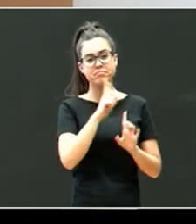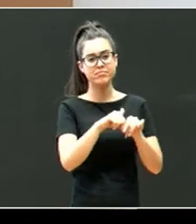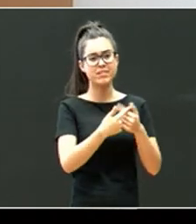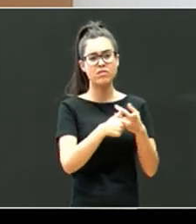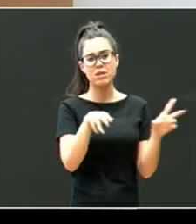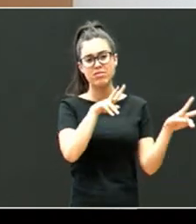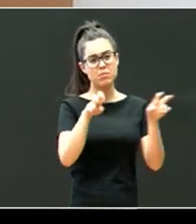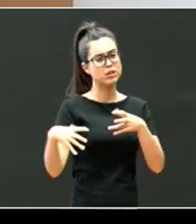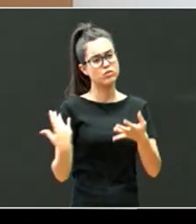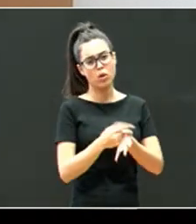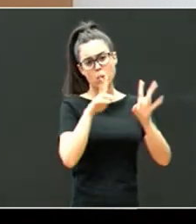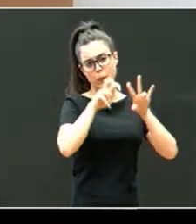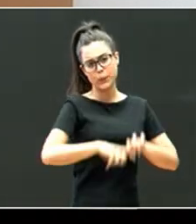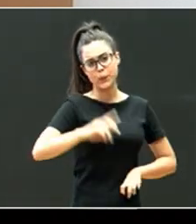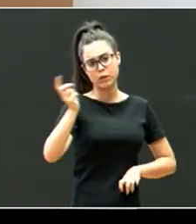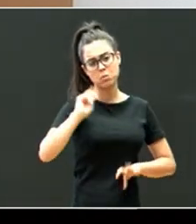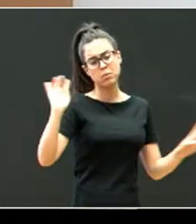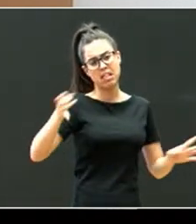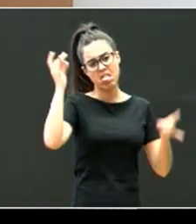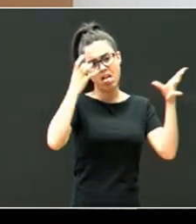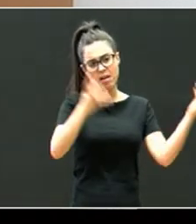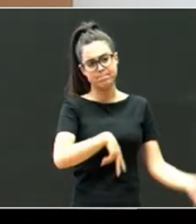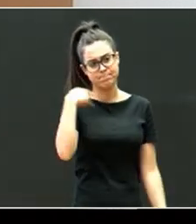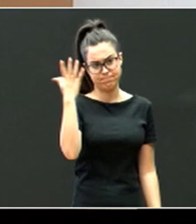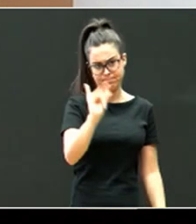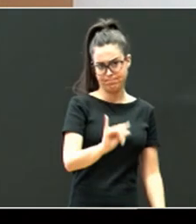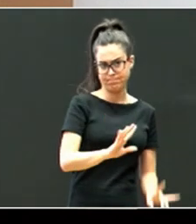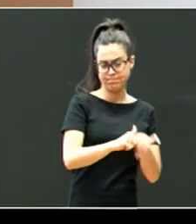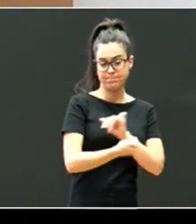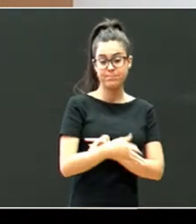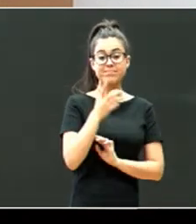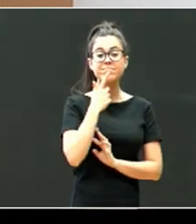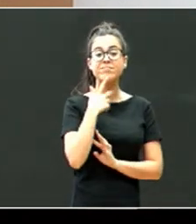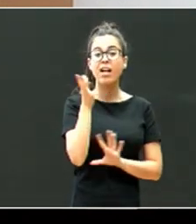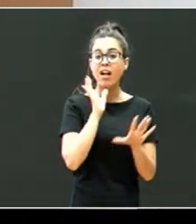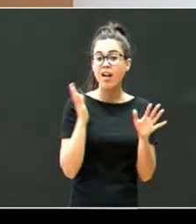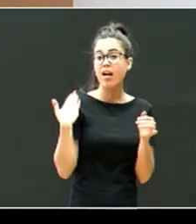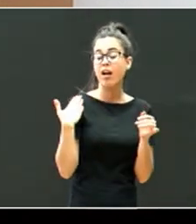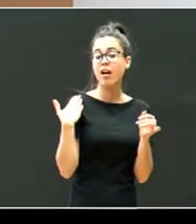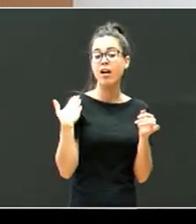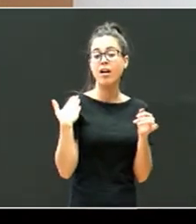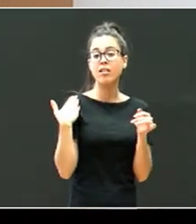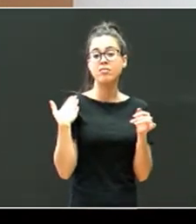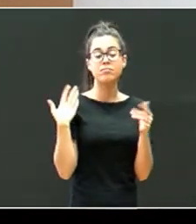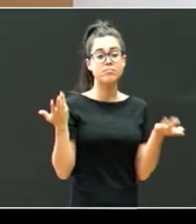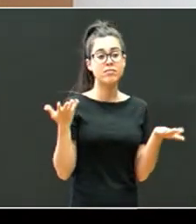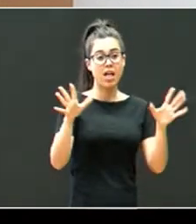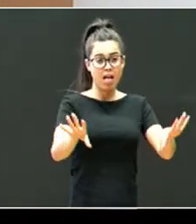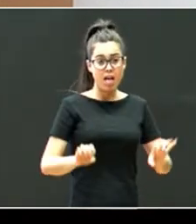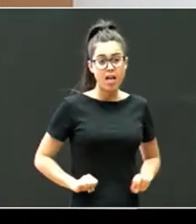gaiguztiak, baina, ideia batzukorrematen dira. Esatia, orain artesan besala, adopzio,